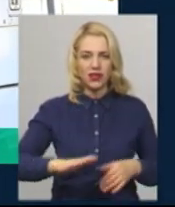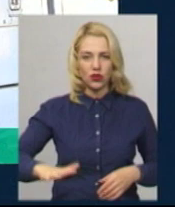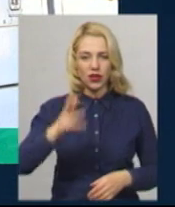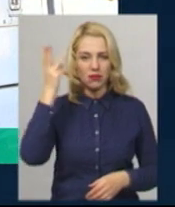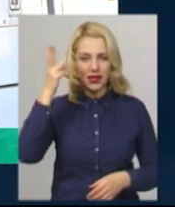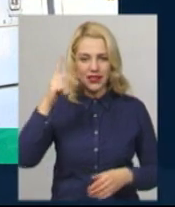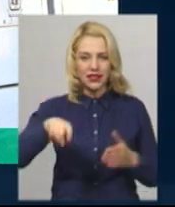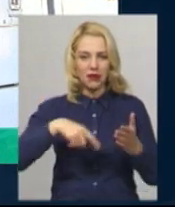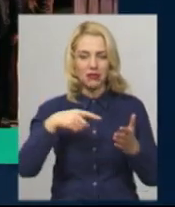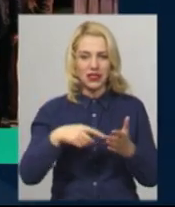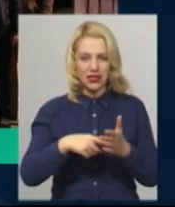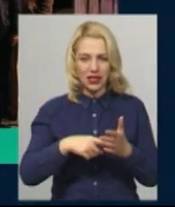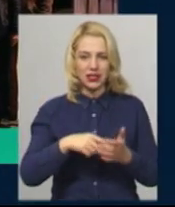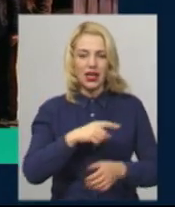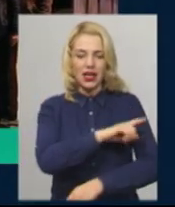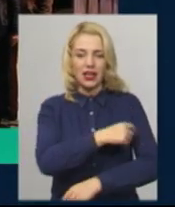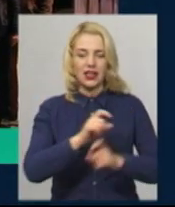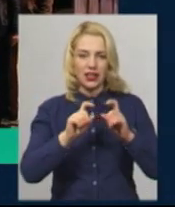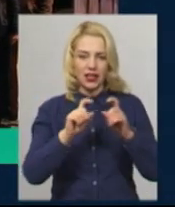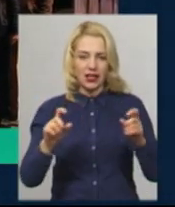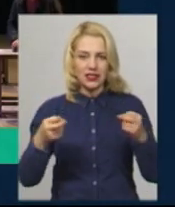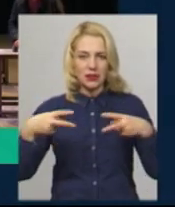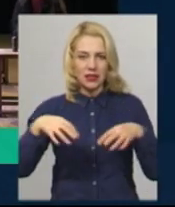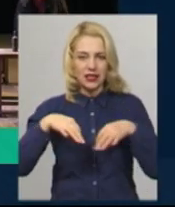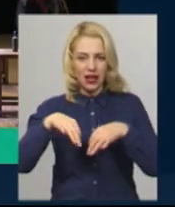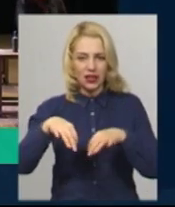Далі ви побачите.